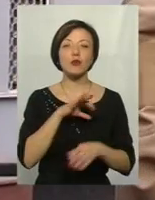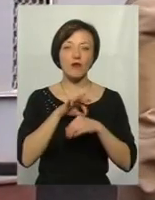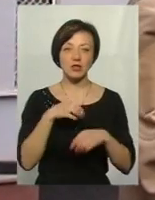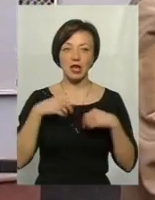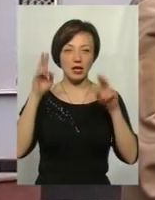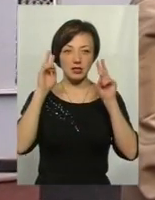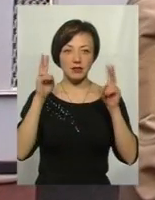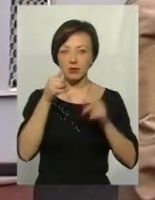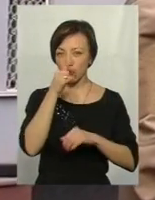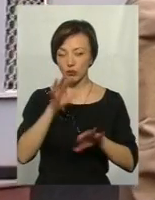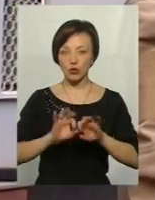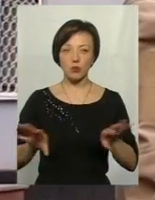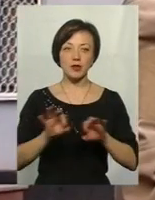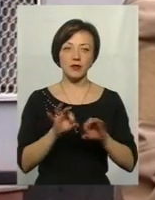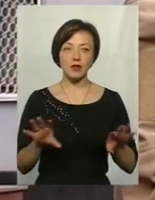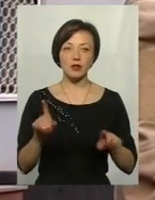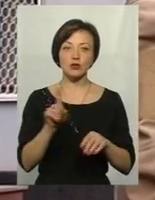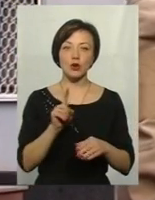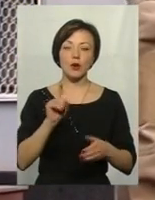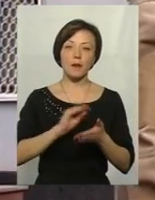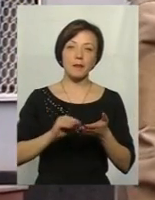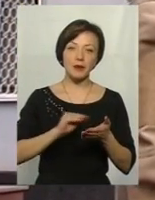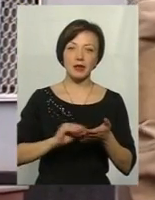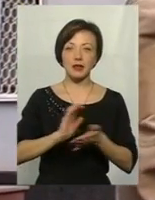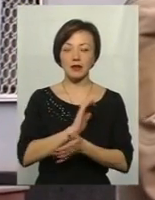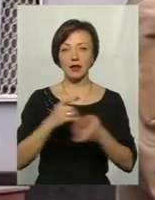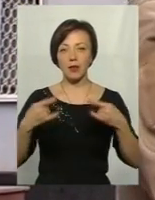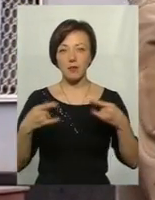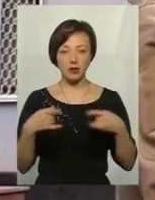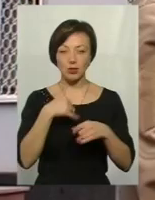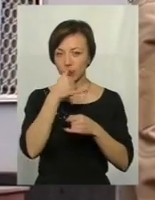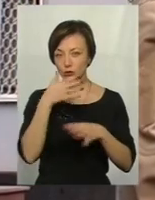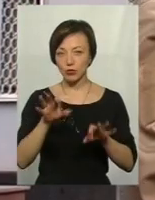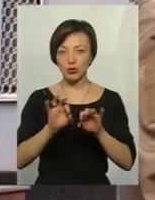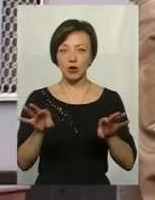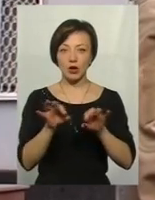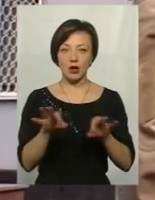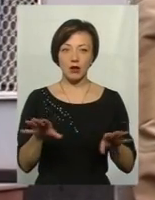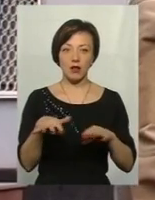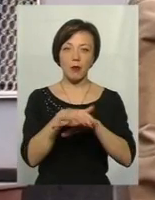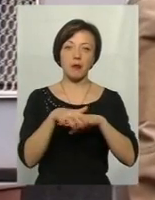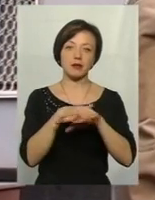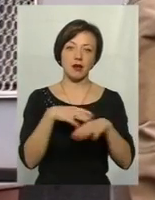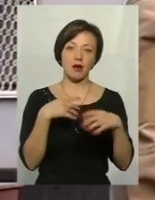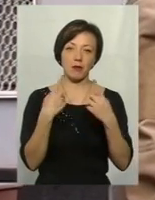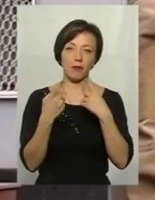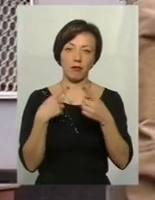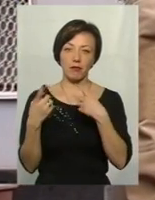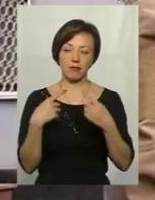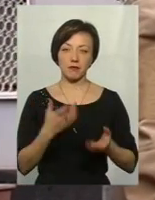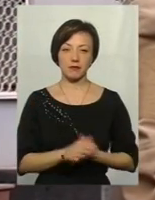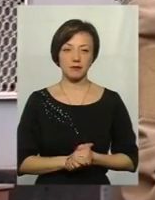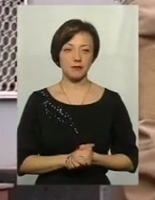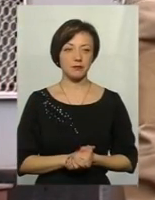не можу зараз грунтуватися на тому, що прийшов преса, передає телебачення, або розказують там на базарі, чи десь в трамвайі, чи